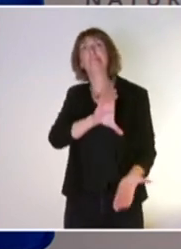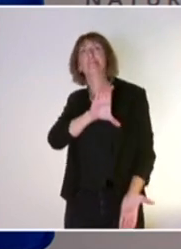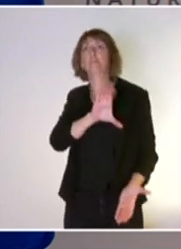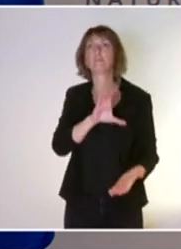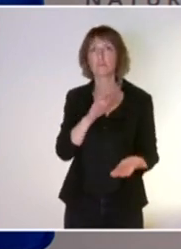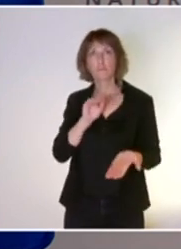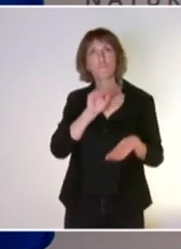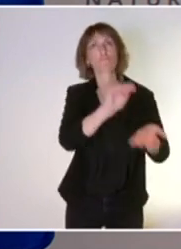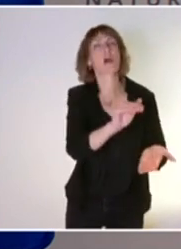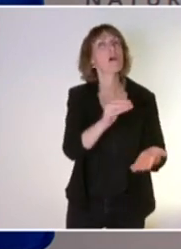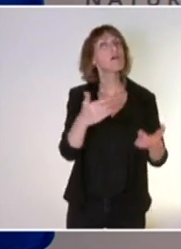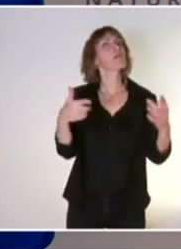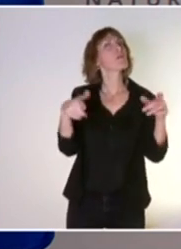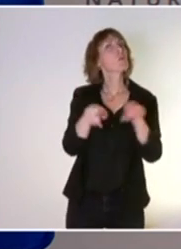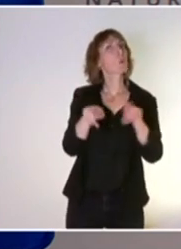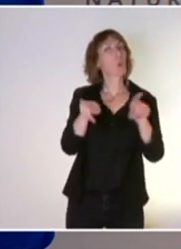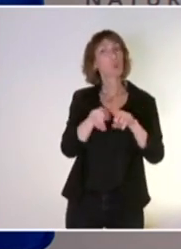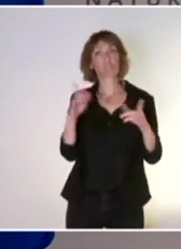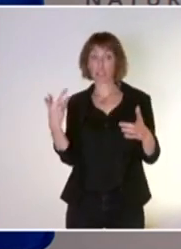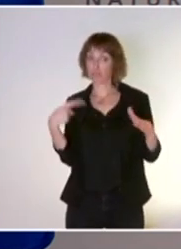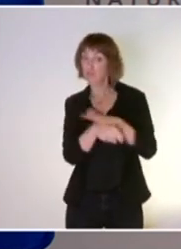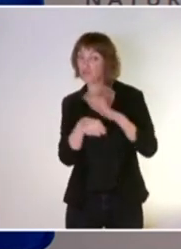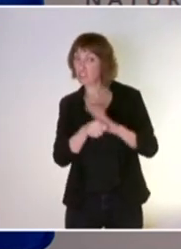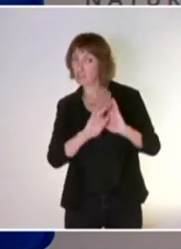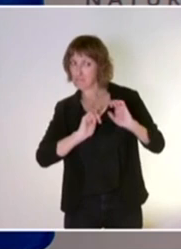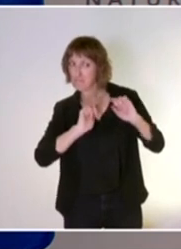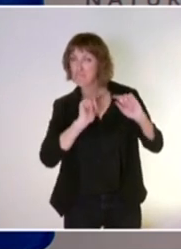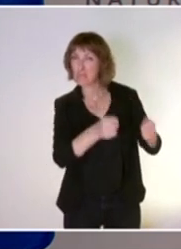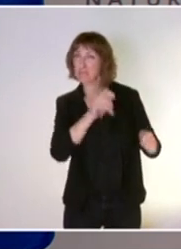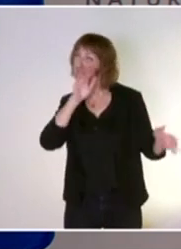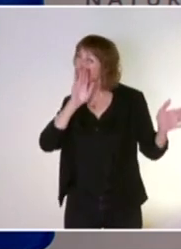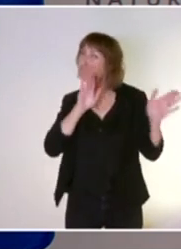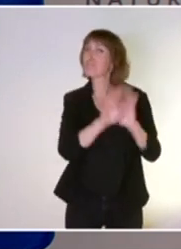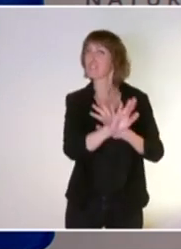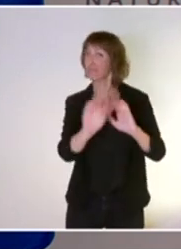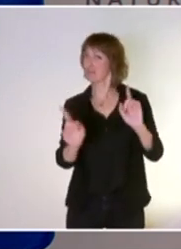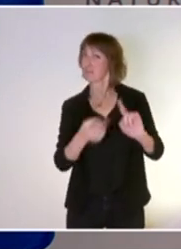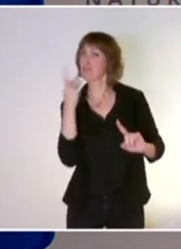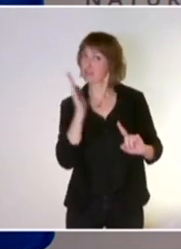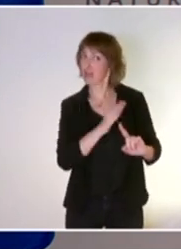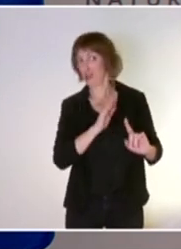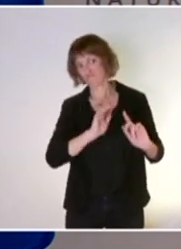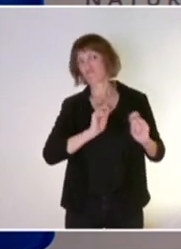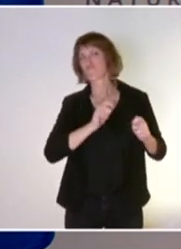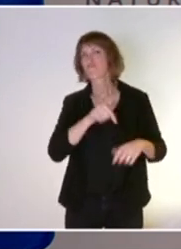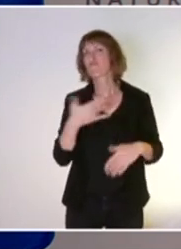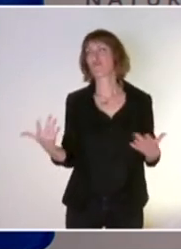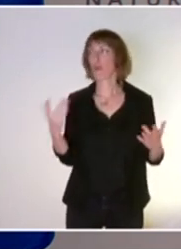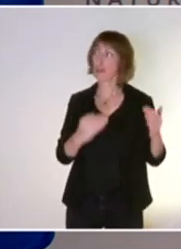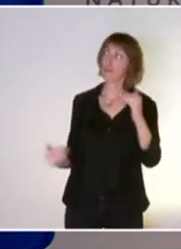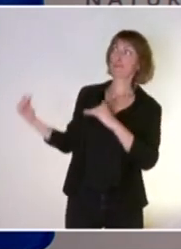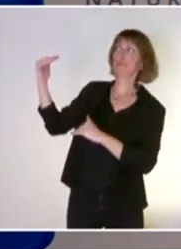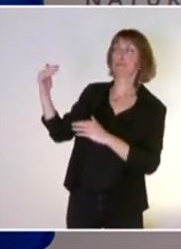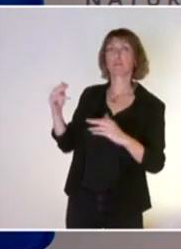de renforcer la dimension dédiée de certains crédits. Et c'est une réflexion qui a lieu évidemment au niveau communautaire,